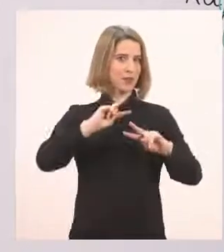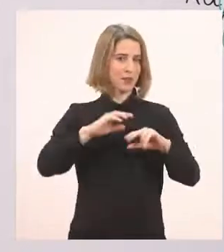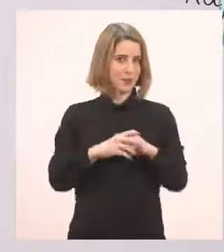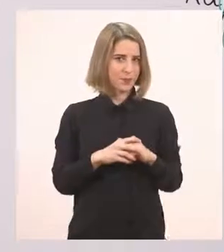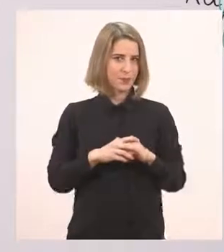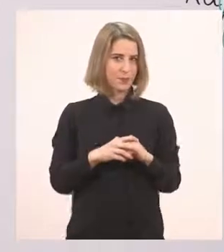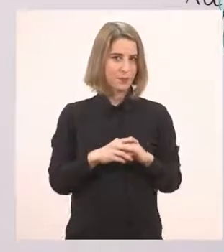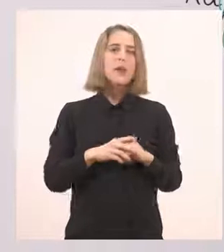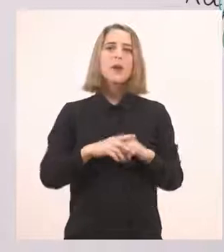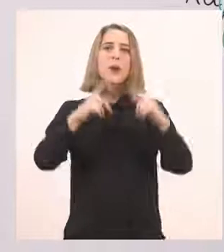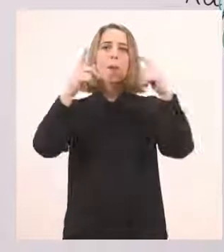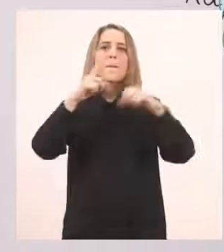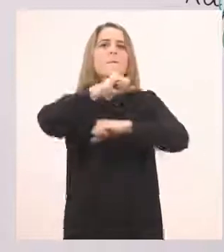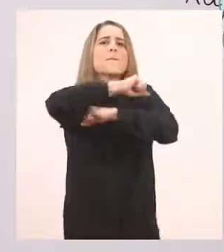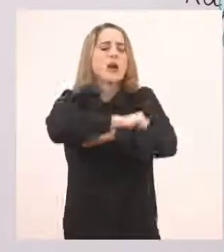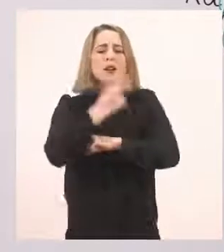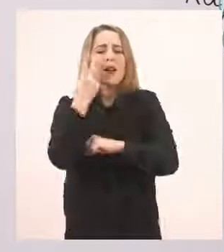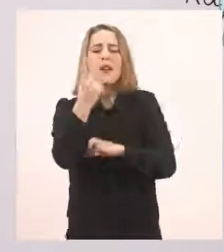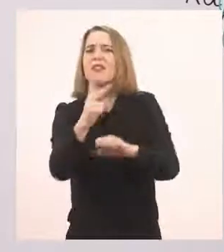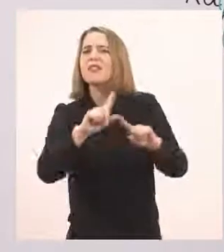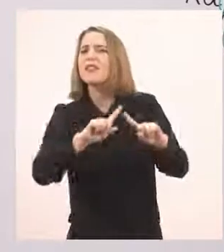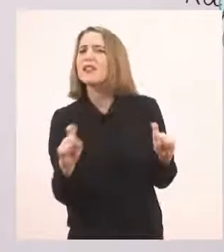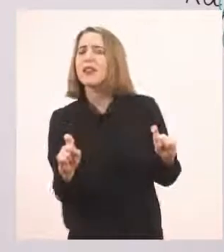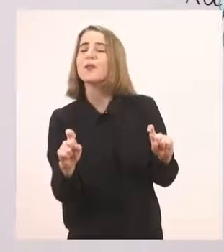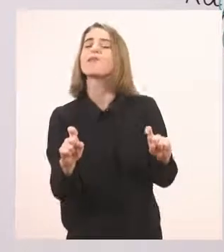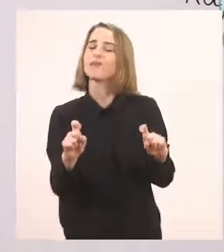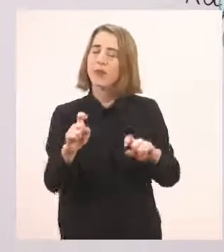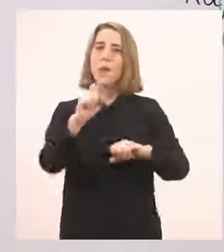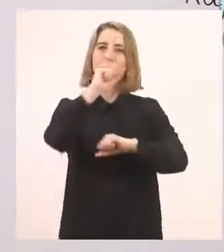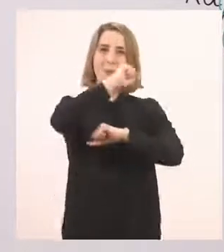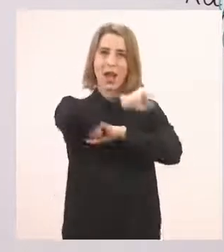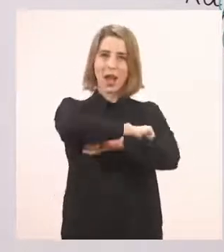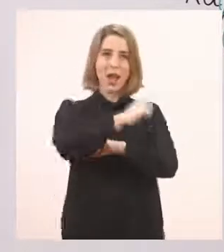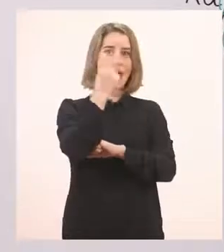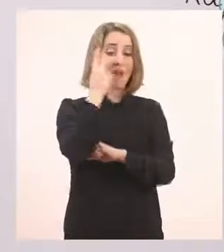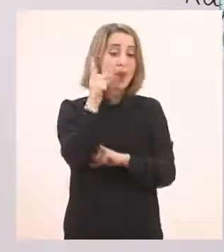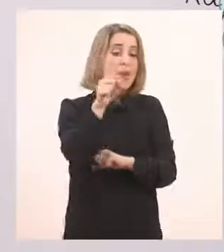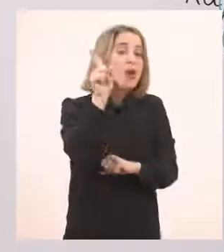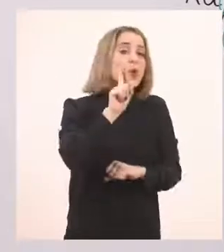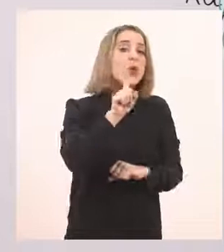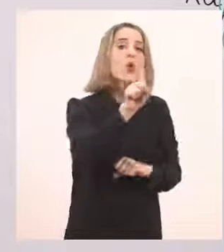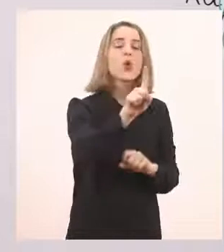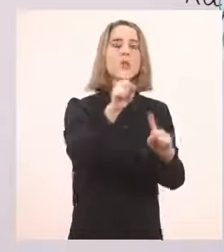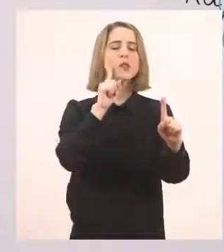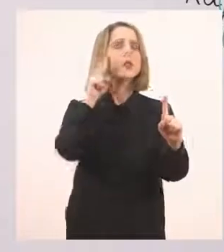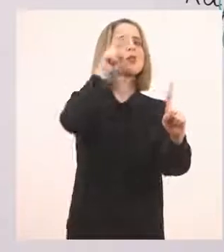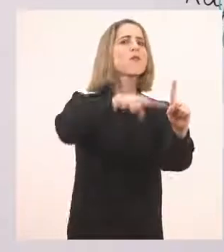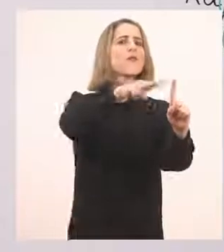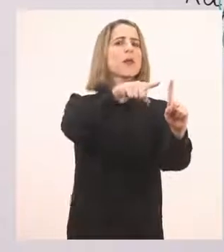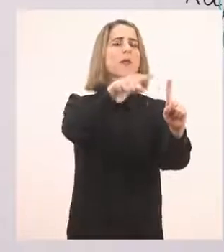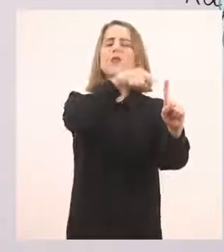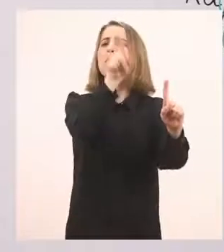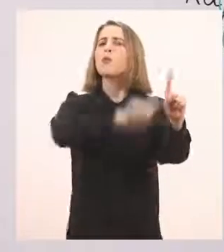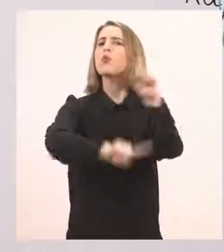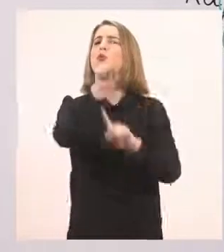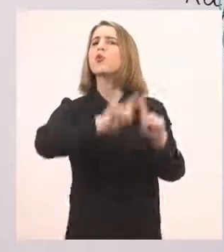τι βλέπει η Μαρίνα? Η Μαρίνα βλέπει ένα κορίτσι. Ποιο είναι το